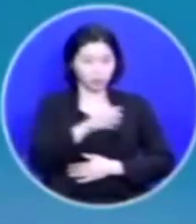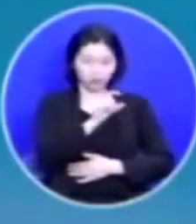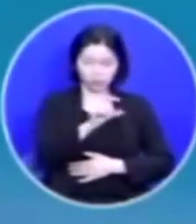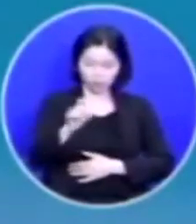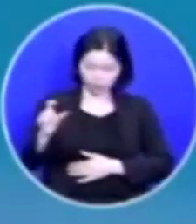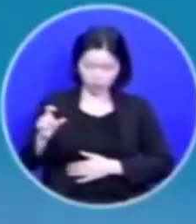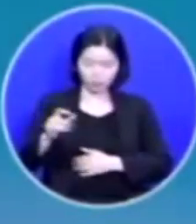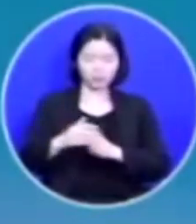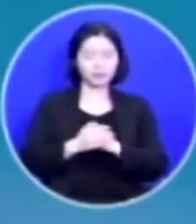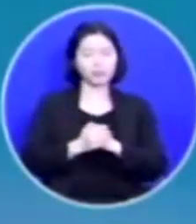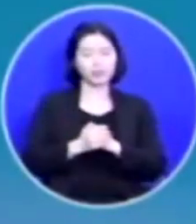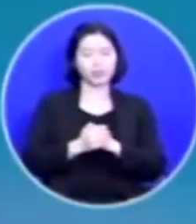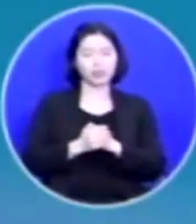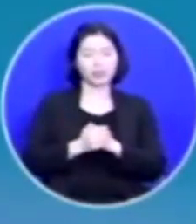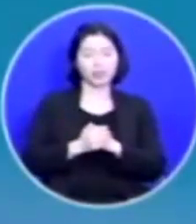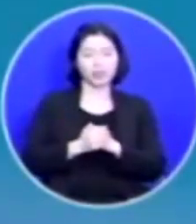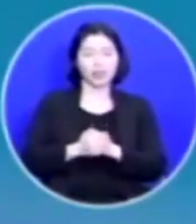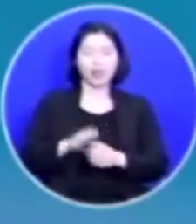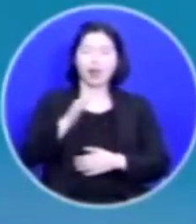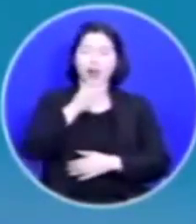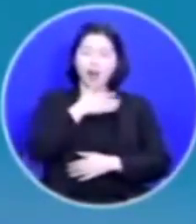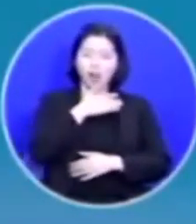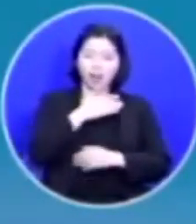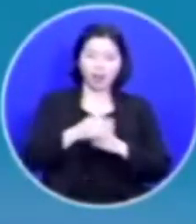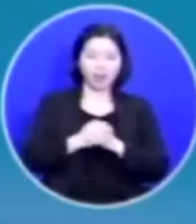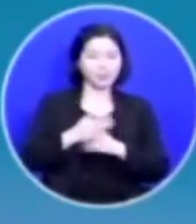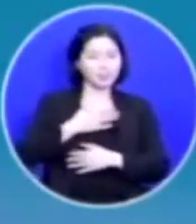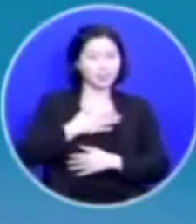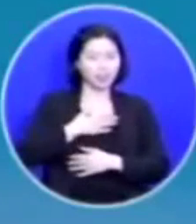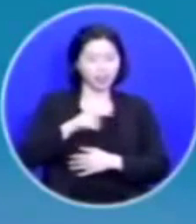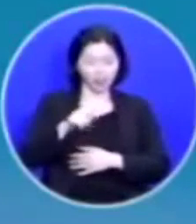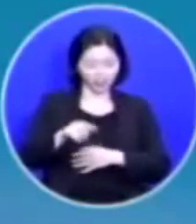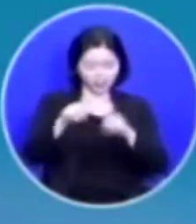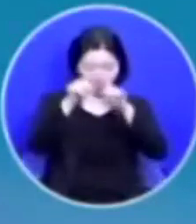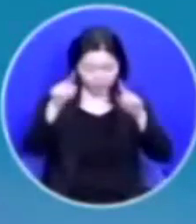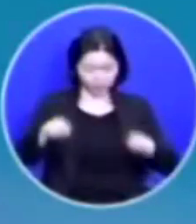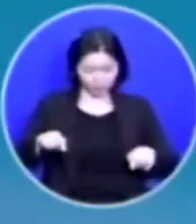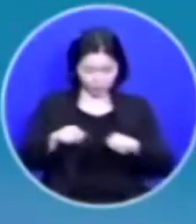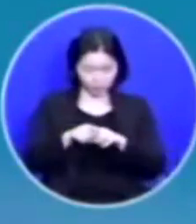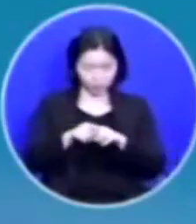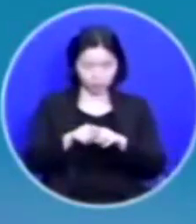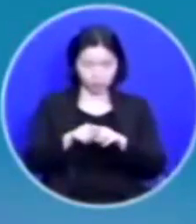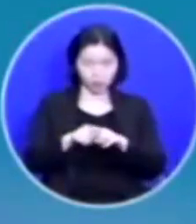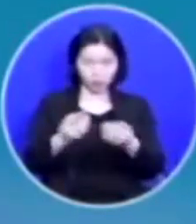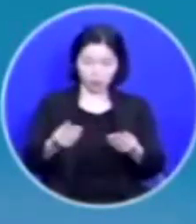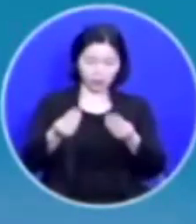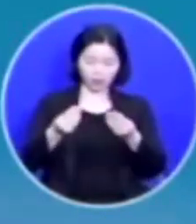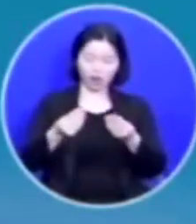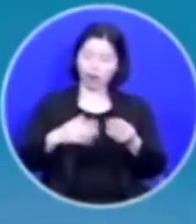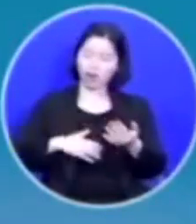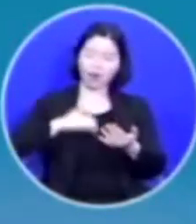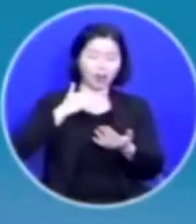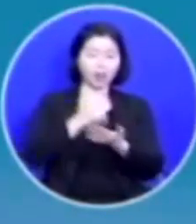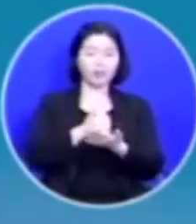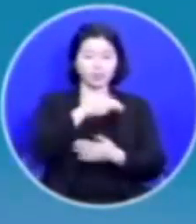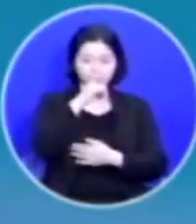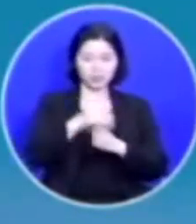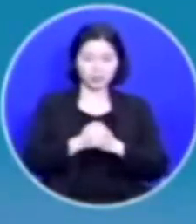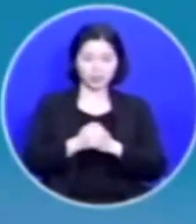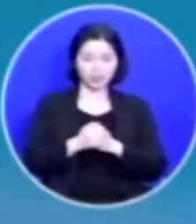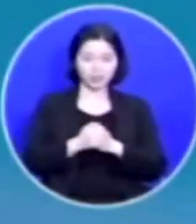이렇게 쓰셨어요 제가 그 기도 편지 쪽지를 받아들고 감동이 되더라구요